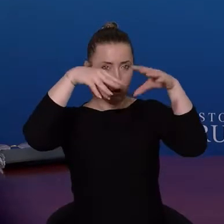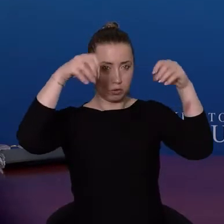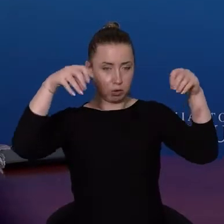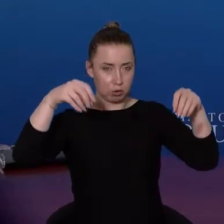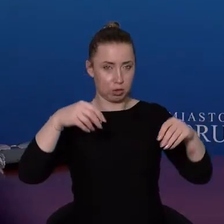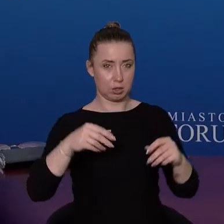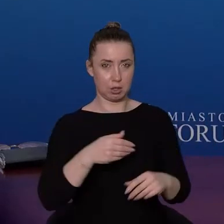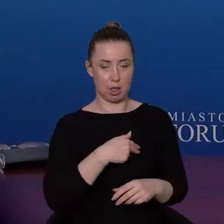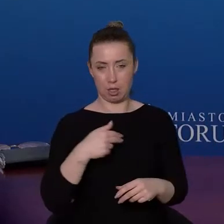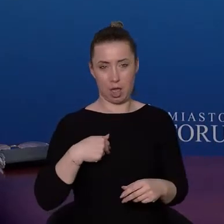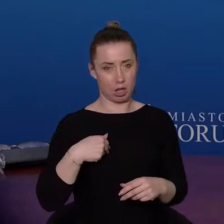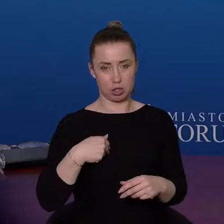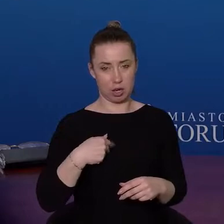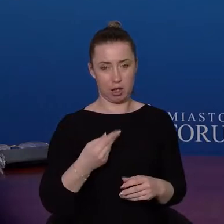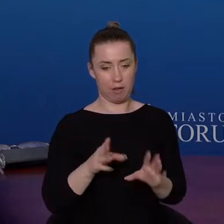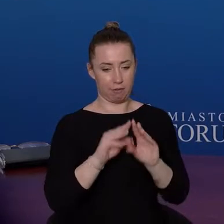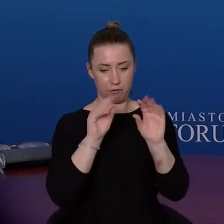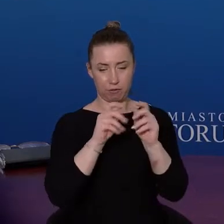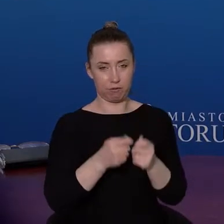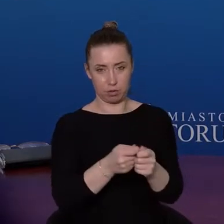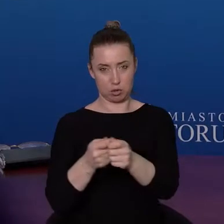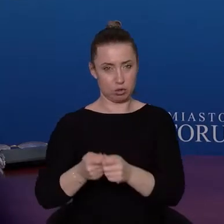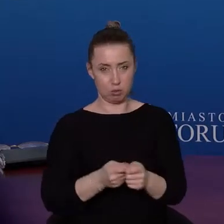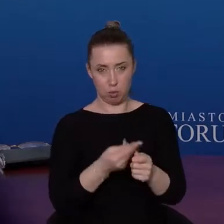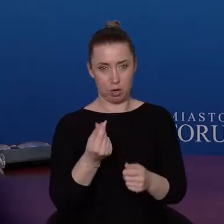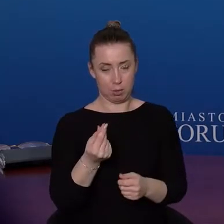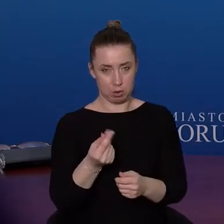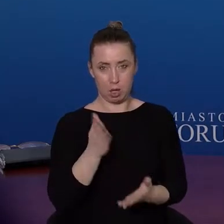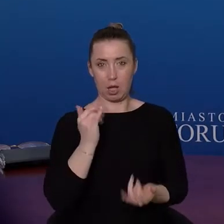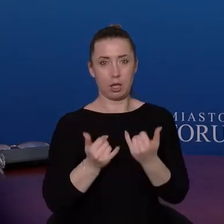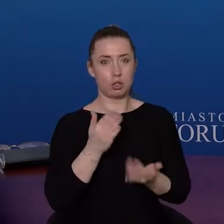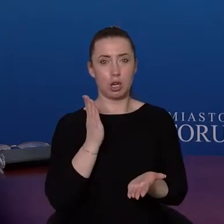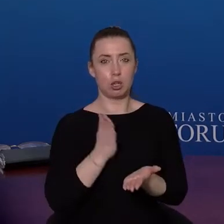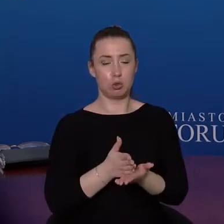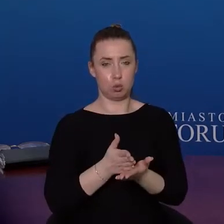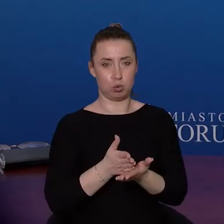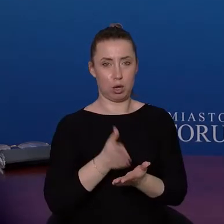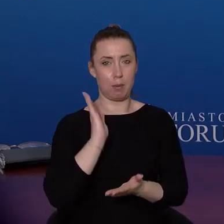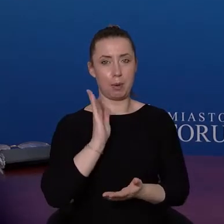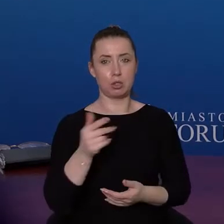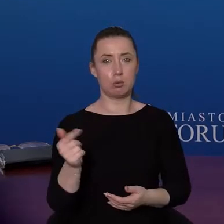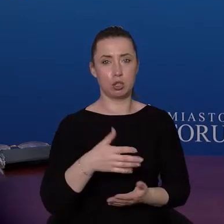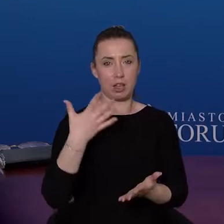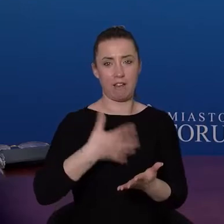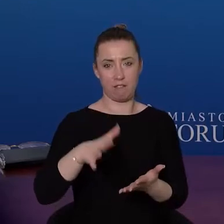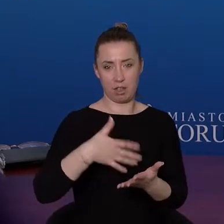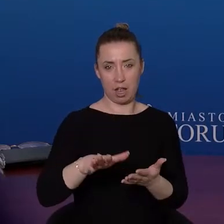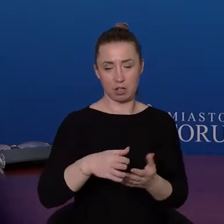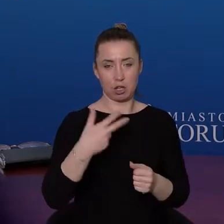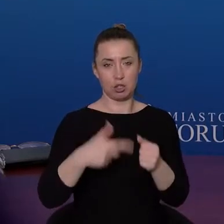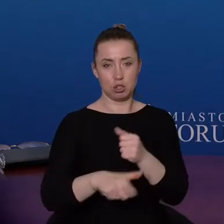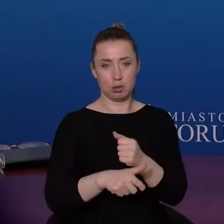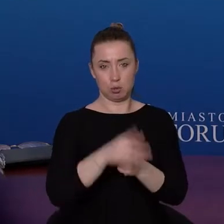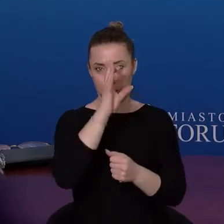wspólnej kieszeni. Jeżeli wydamy na oświetlenie, już będziemy musieli z powodu cen wydać 70% więcej,